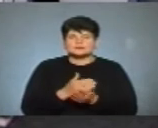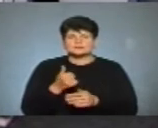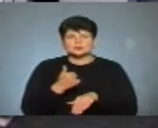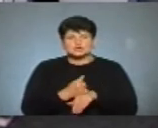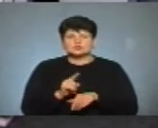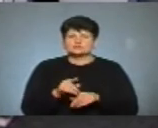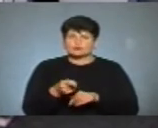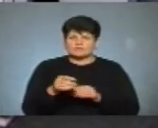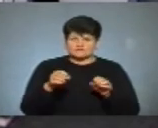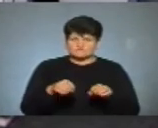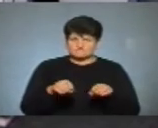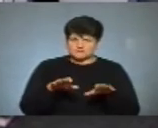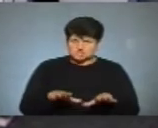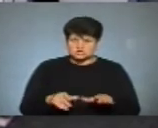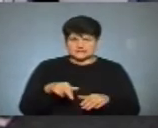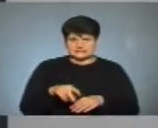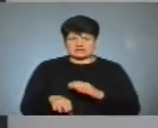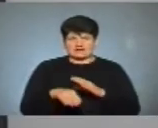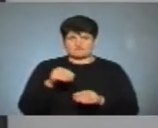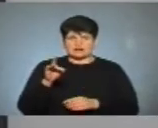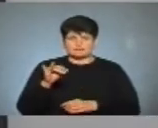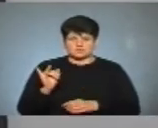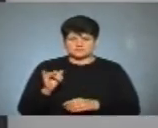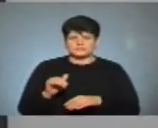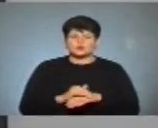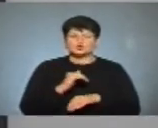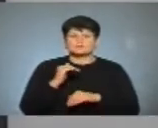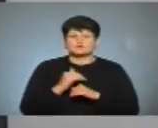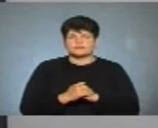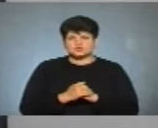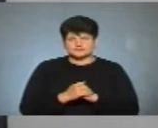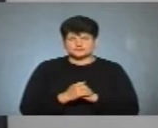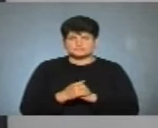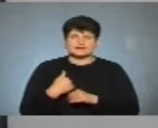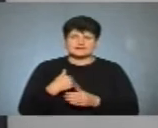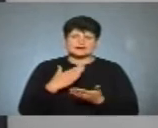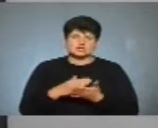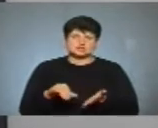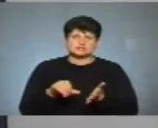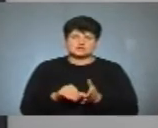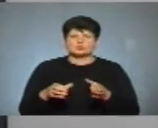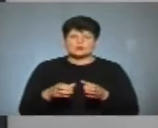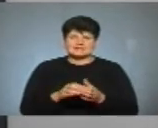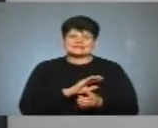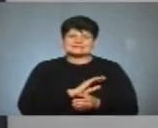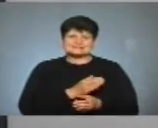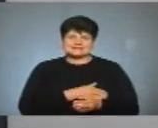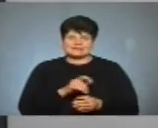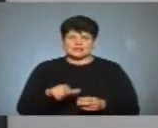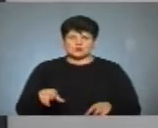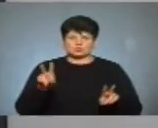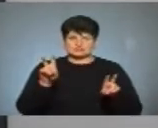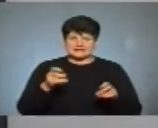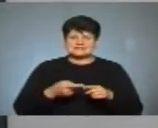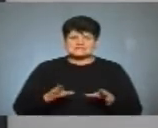також чому ви вирішили йти на вибори. Доброго вечора. Я є членом команди «Сила людей». Це